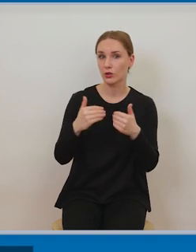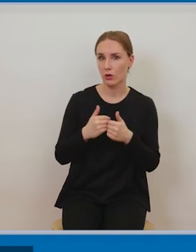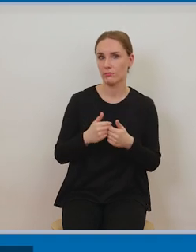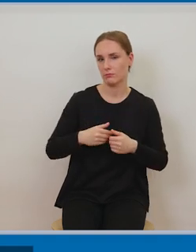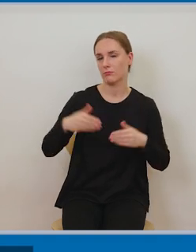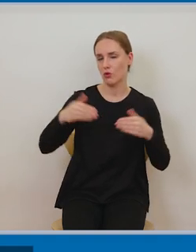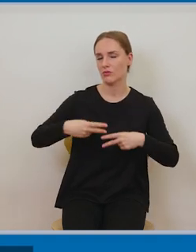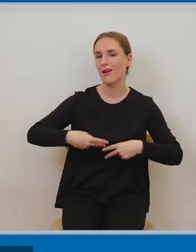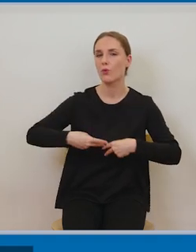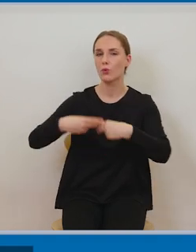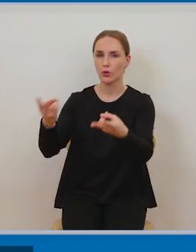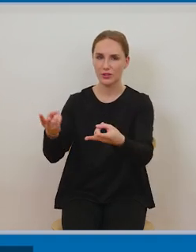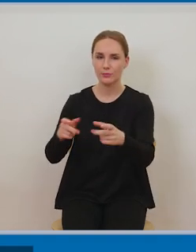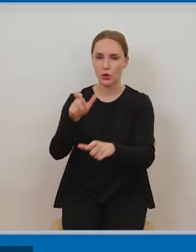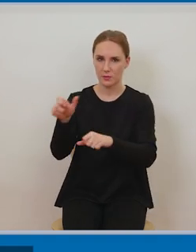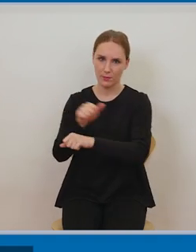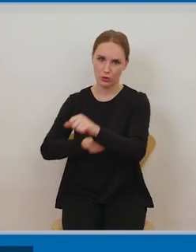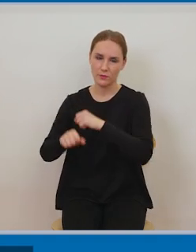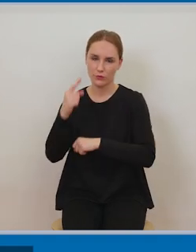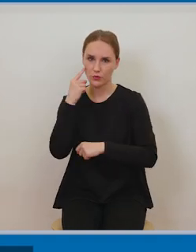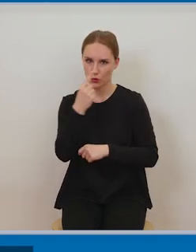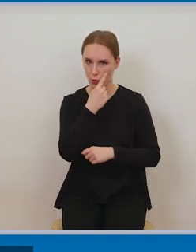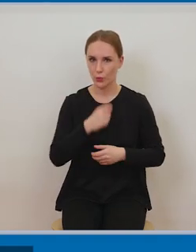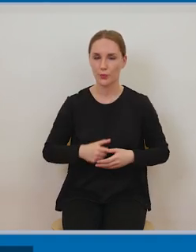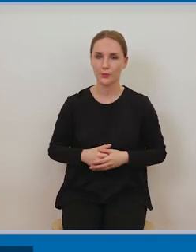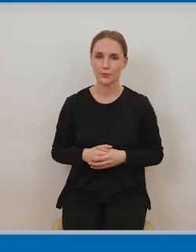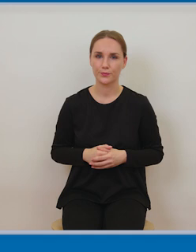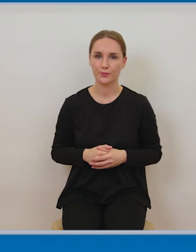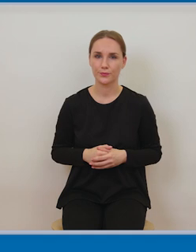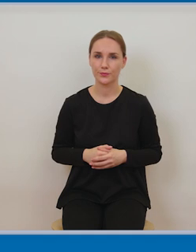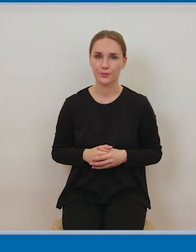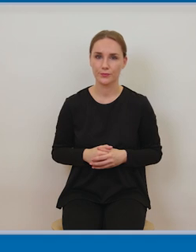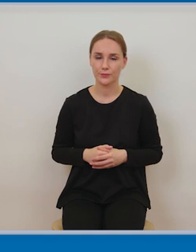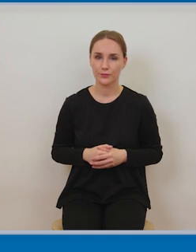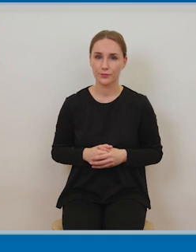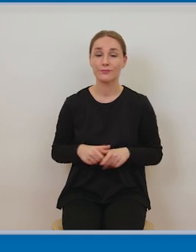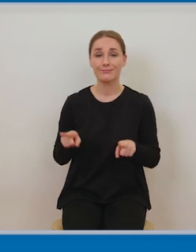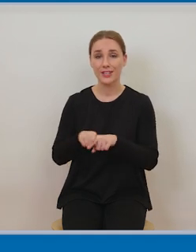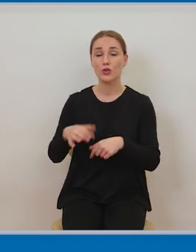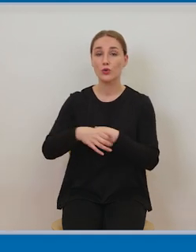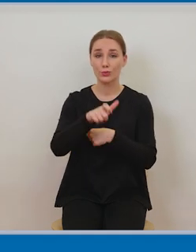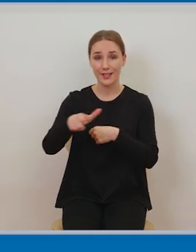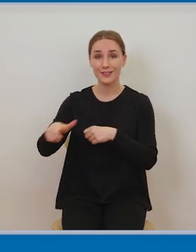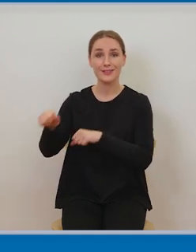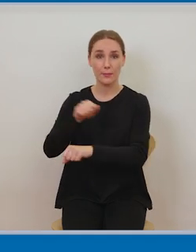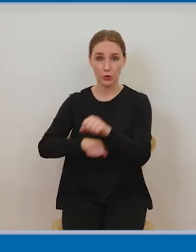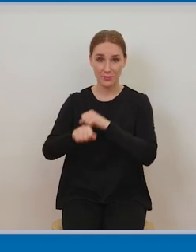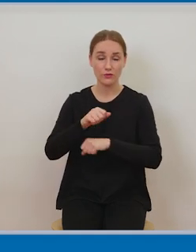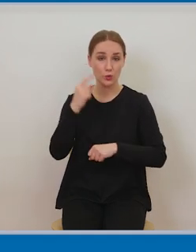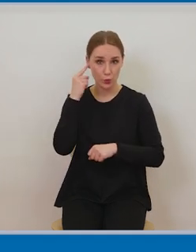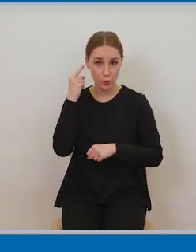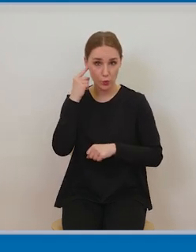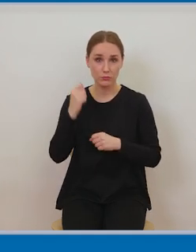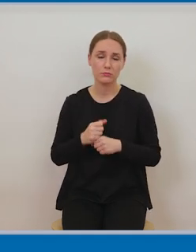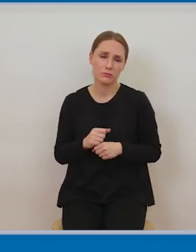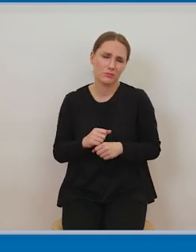Utwory specjalnie przygotowane dla osób, dla studentów z niepełnosprawnością mogą być wyposażone czy zaopatrzone